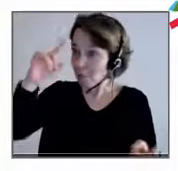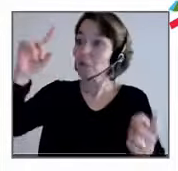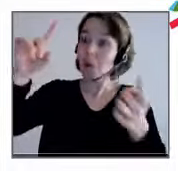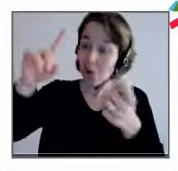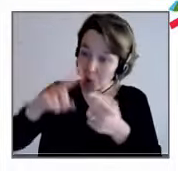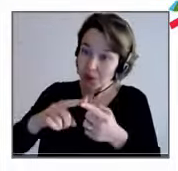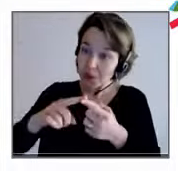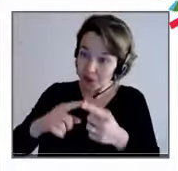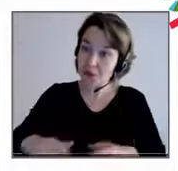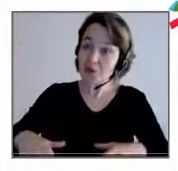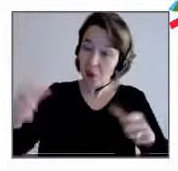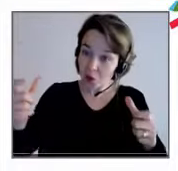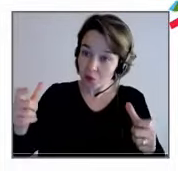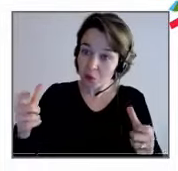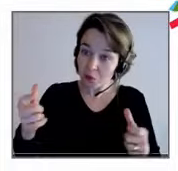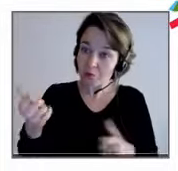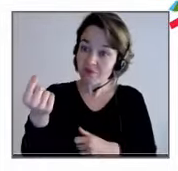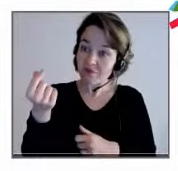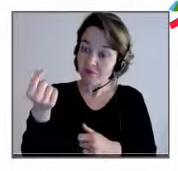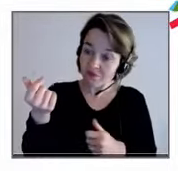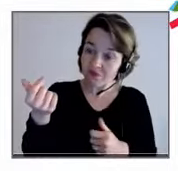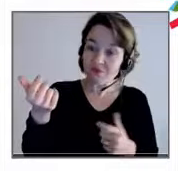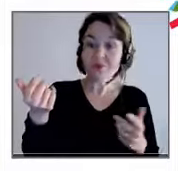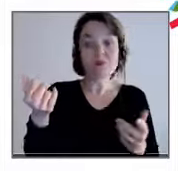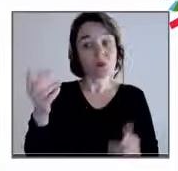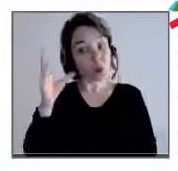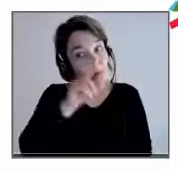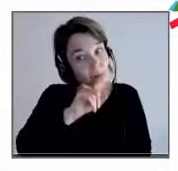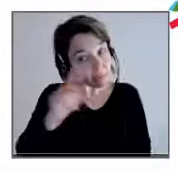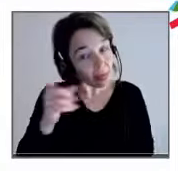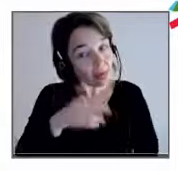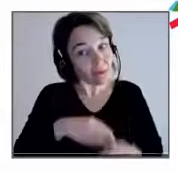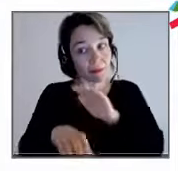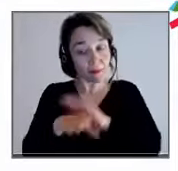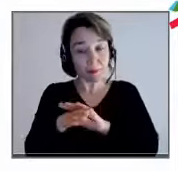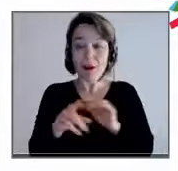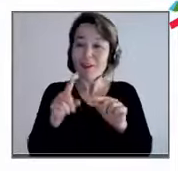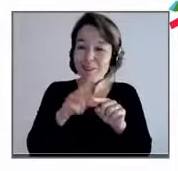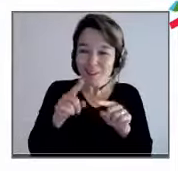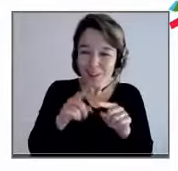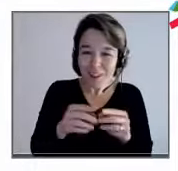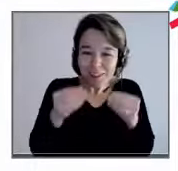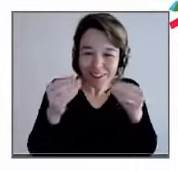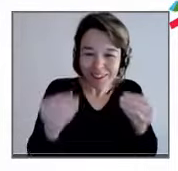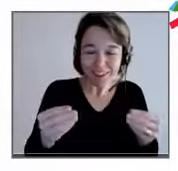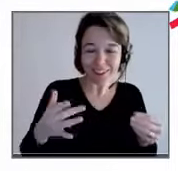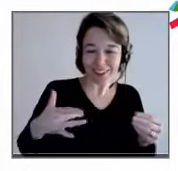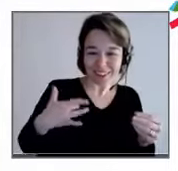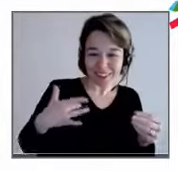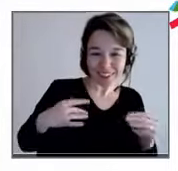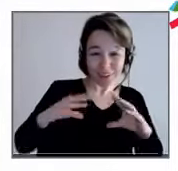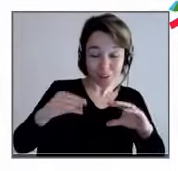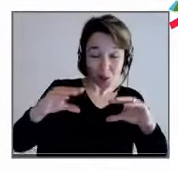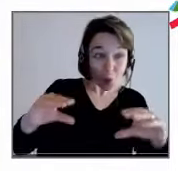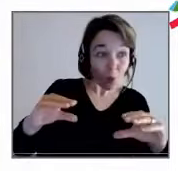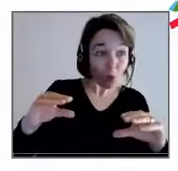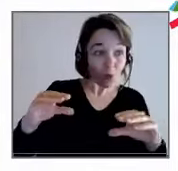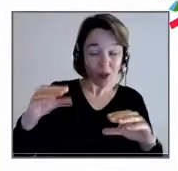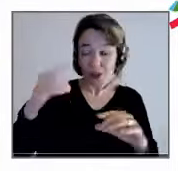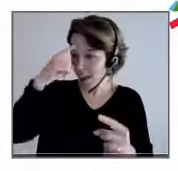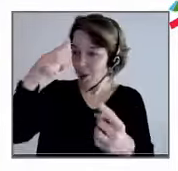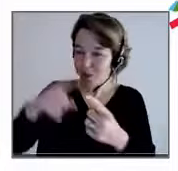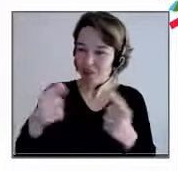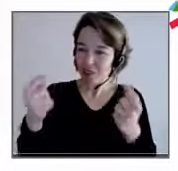des biens et des services utiles, à l'idée que c'est faire de l'argent, ça veut dire comment on peut faire de l'argent